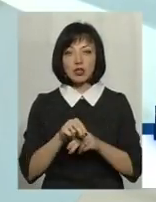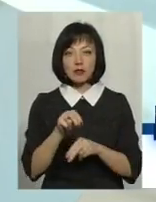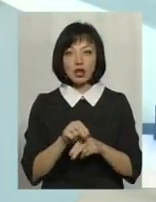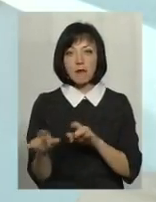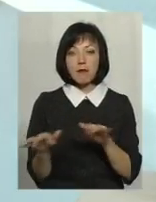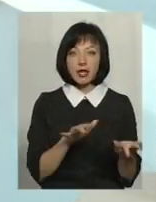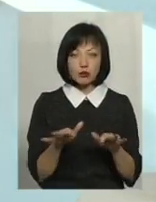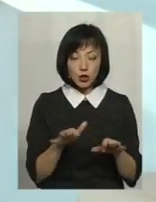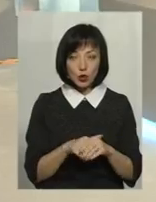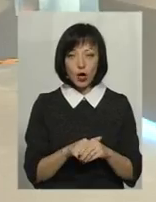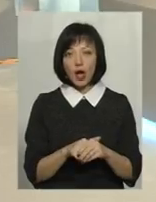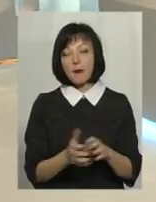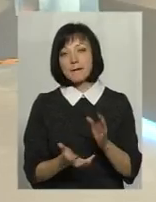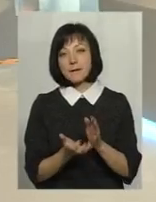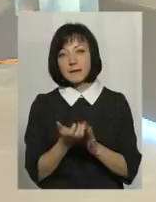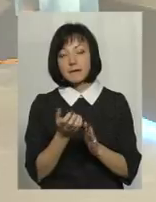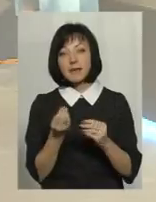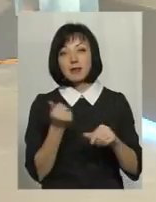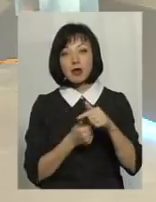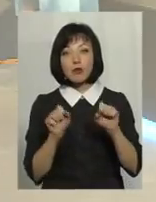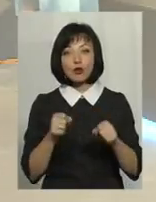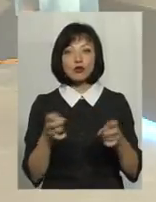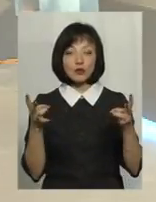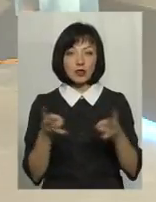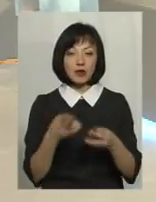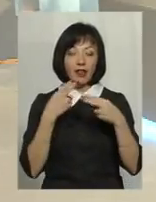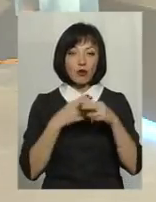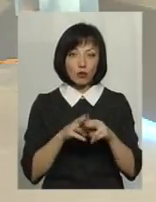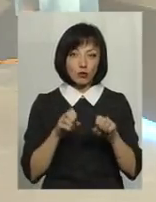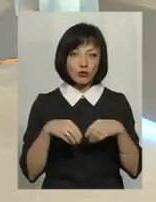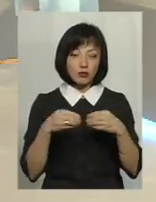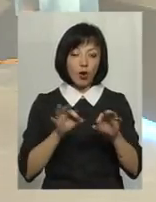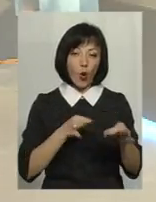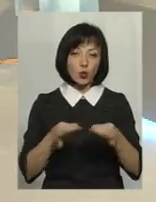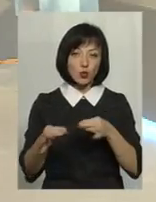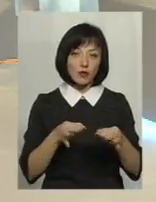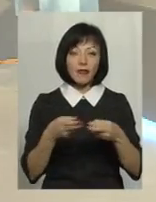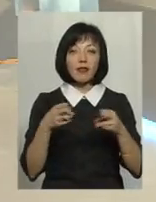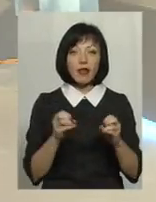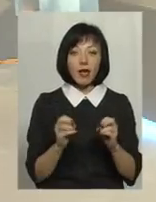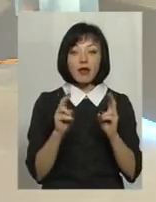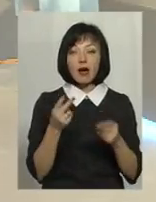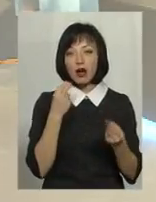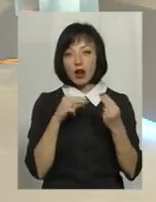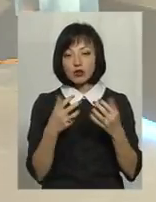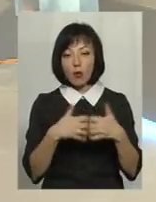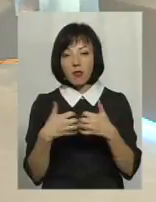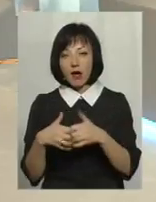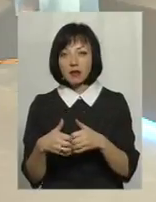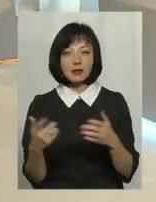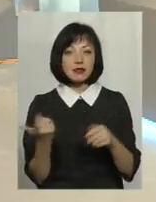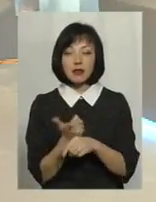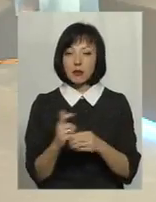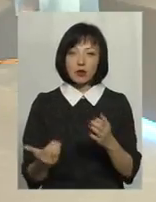менеджменту. Підприємцю можуть бути потрібні технології. Тобто, ми можемо його проконсультувати, де і яке краще обладнання, і саме